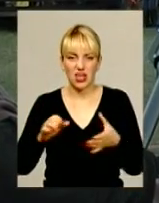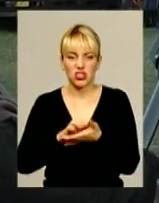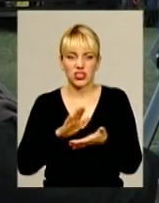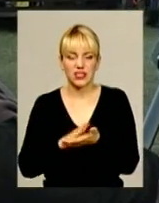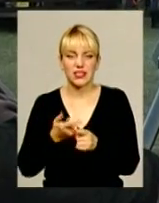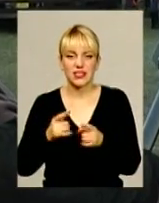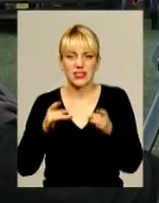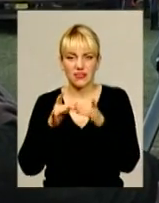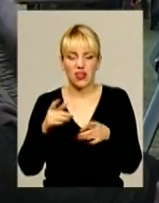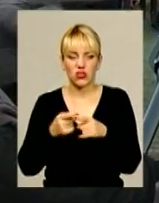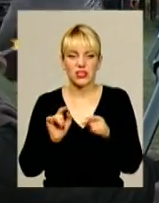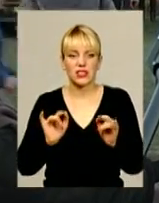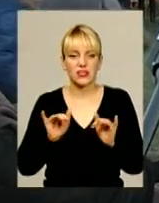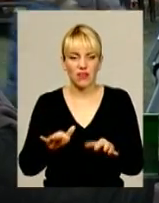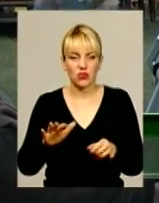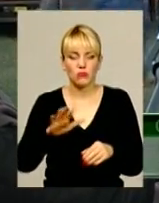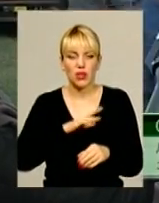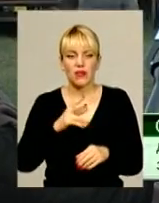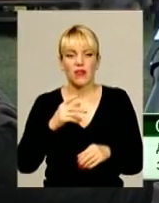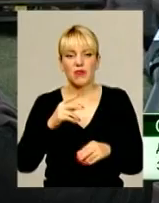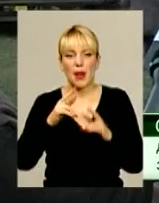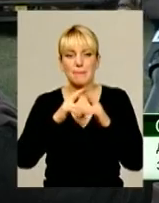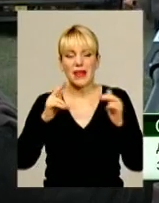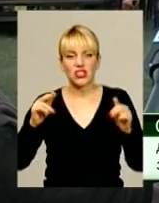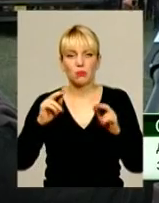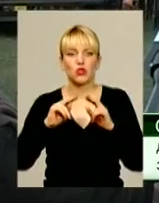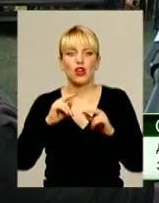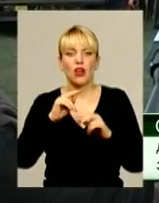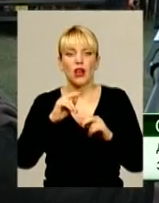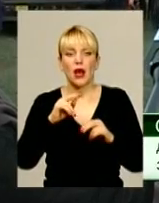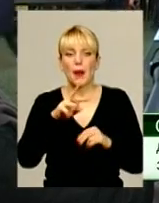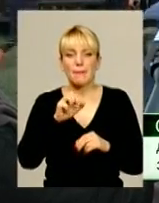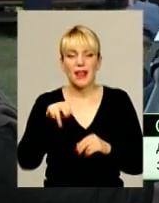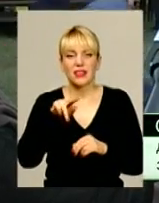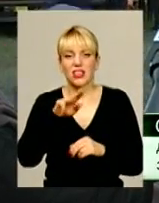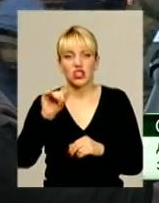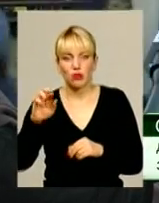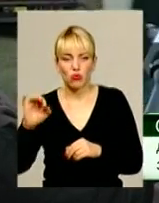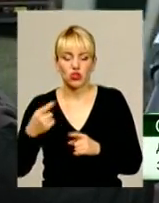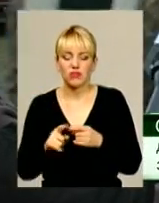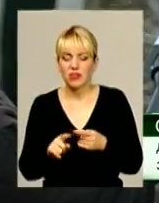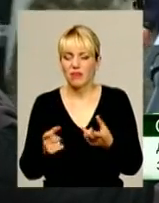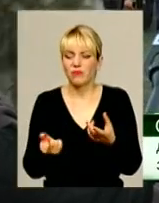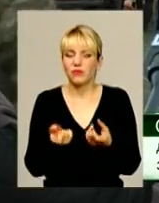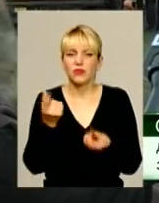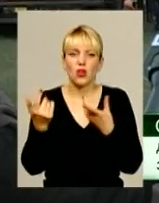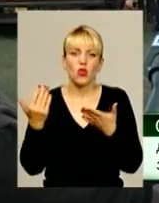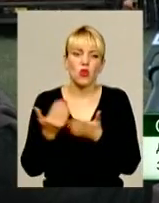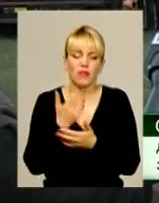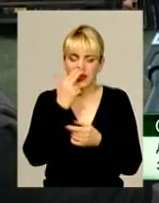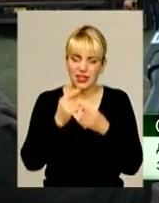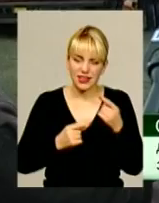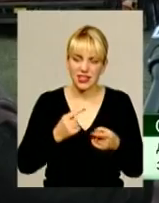це свято, це дійство саме в Меджибіській фортеці. Але так сталося, що воно зразу обросло новими якимись традиціями,